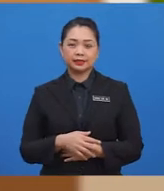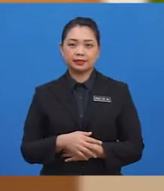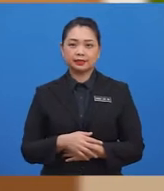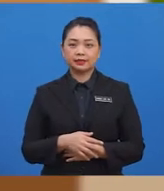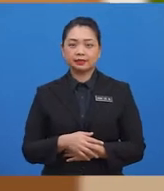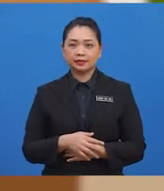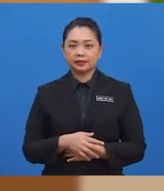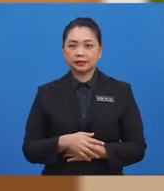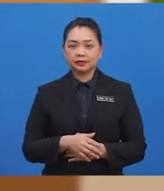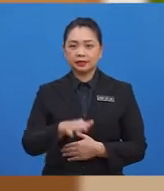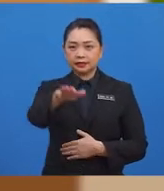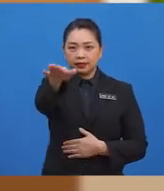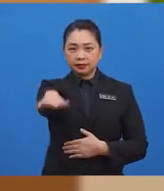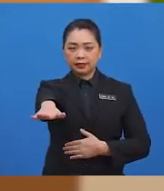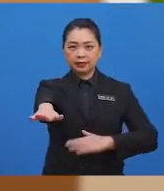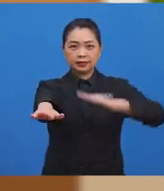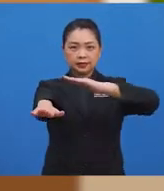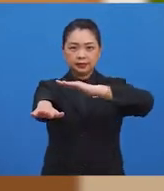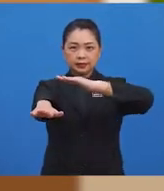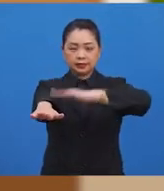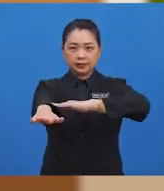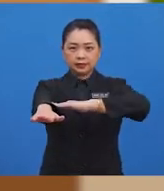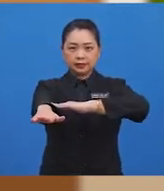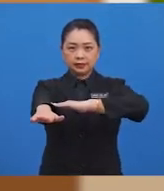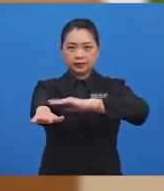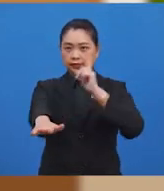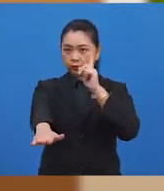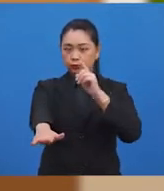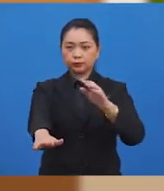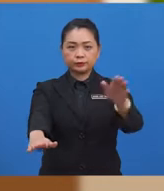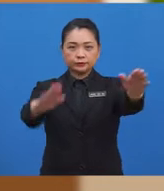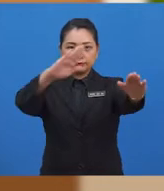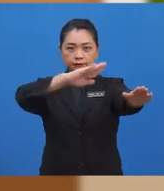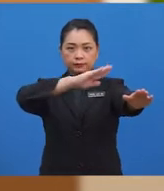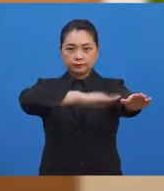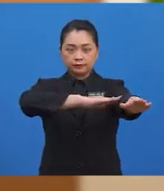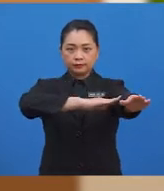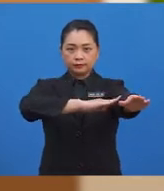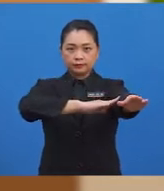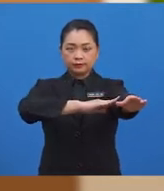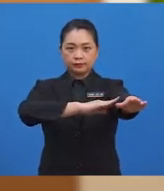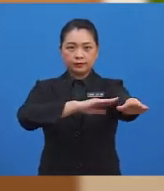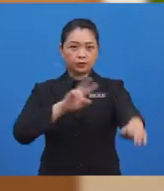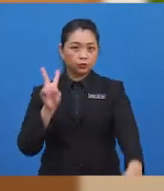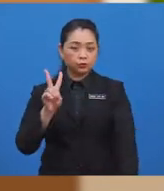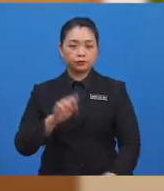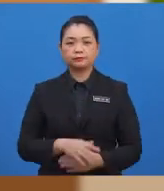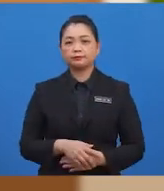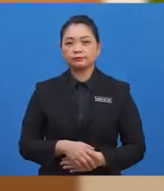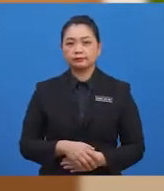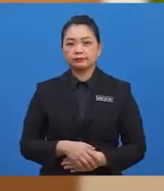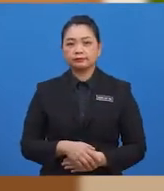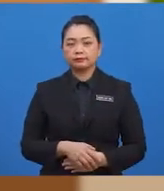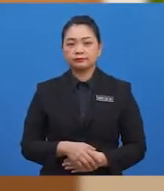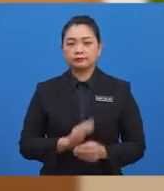Silang tangan kanan ke kiri, silang tangan kiri ke kanan, itu garis serenjang.